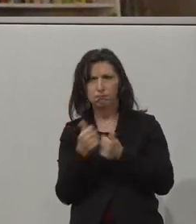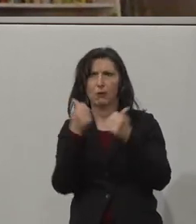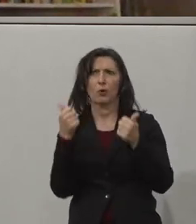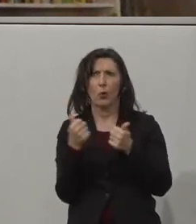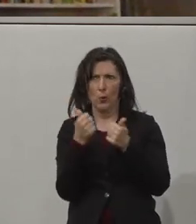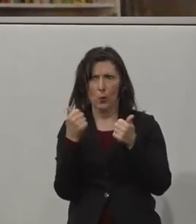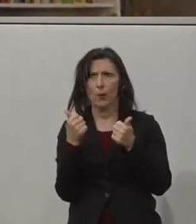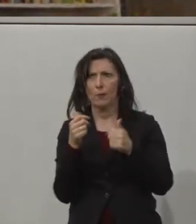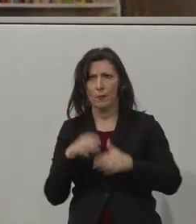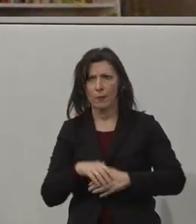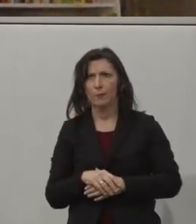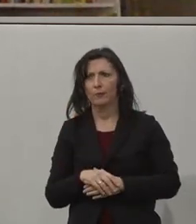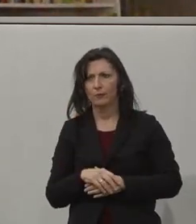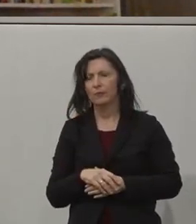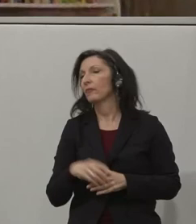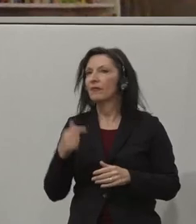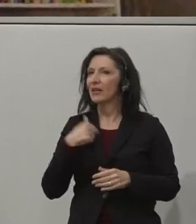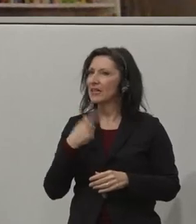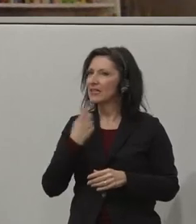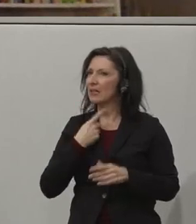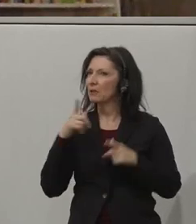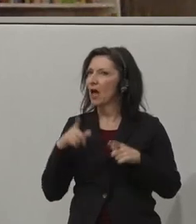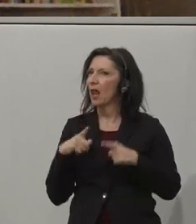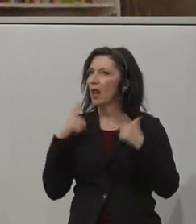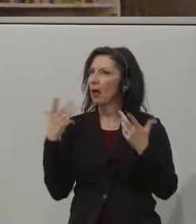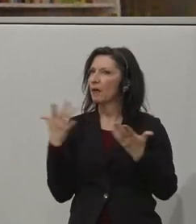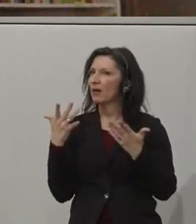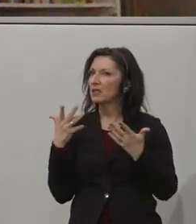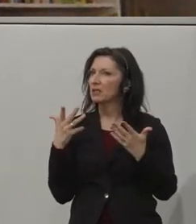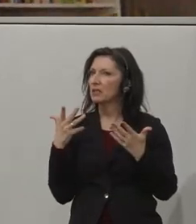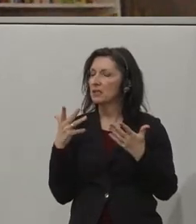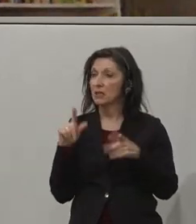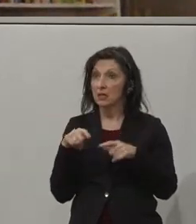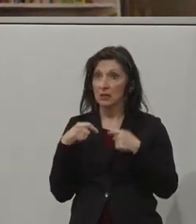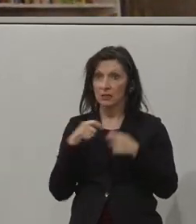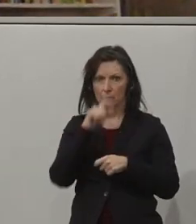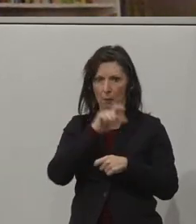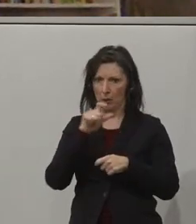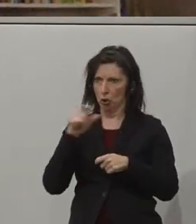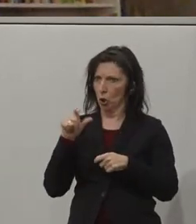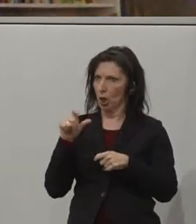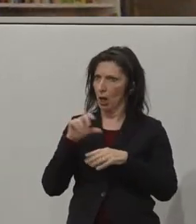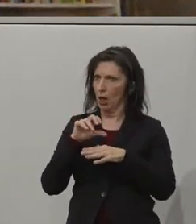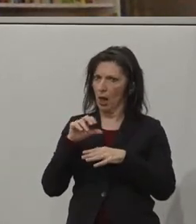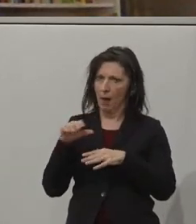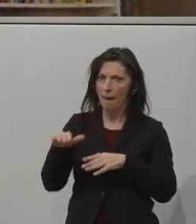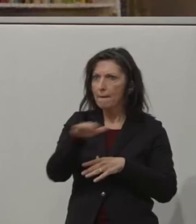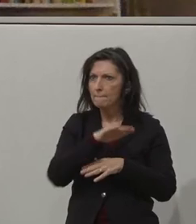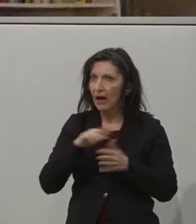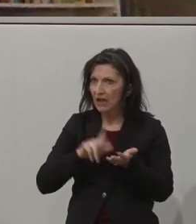erlebe, dass es viele Projektentwickler gibt im digitalen Bereich,